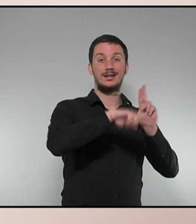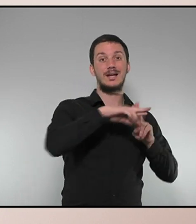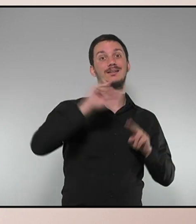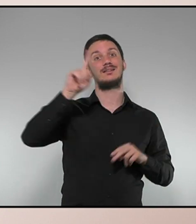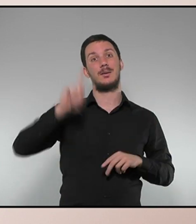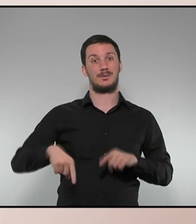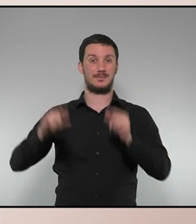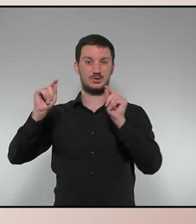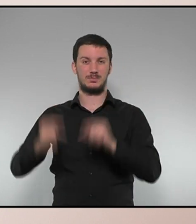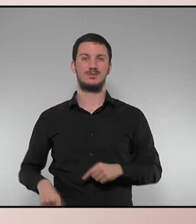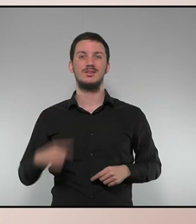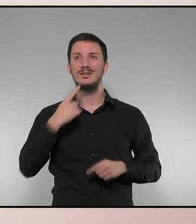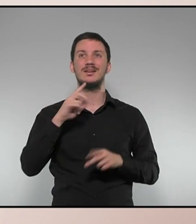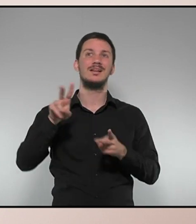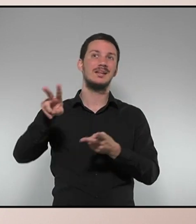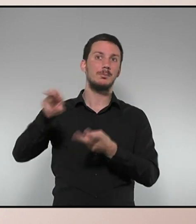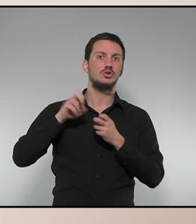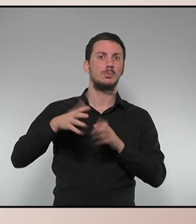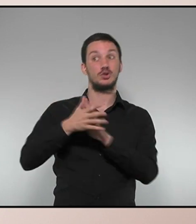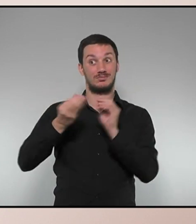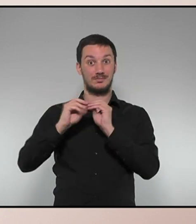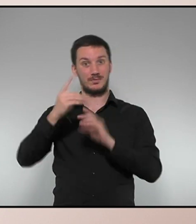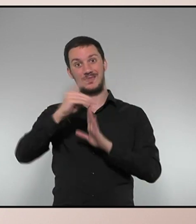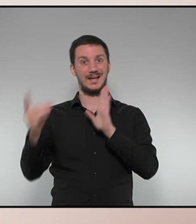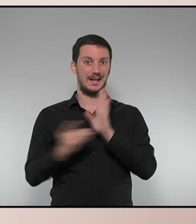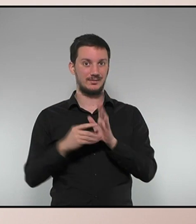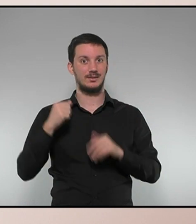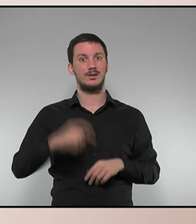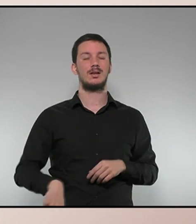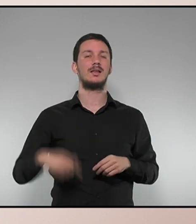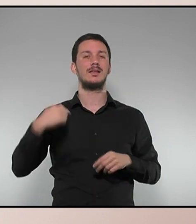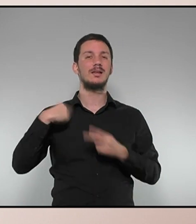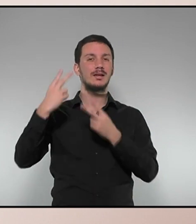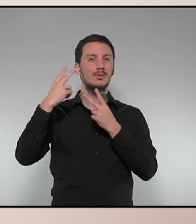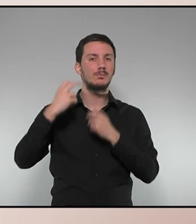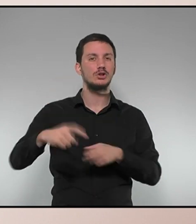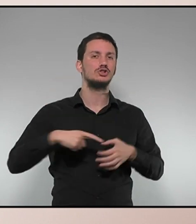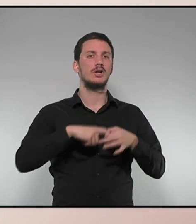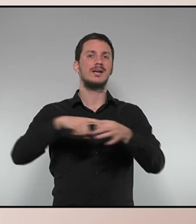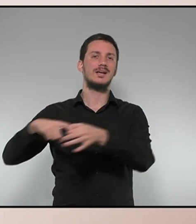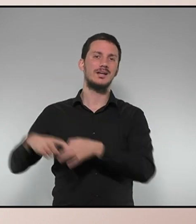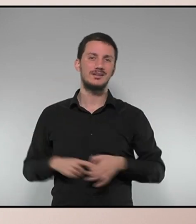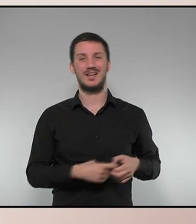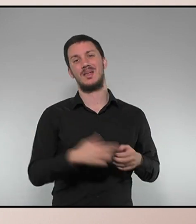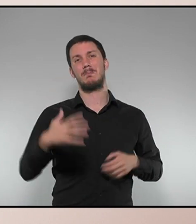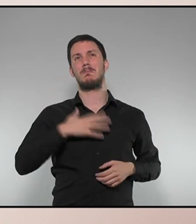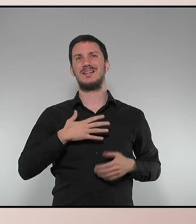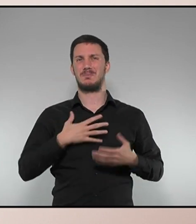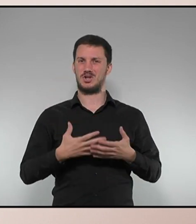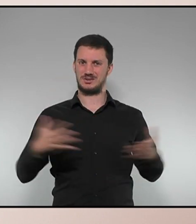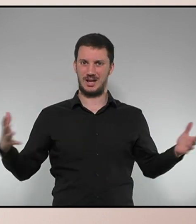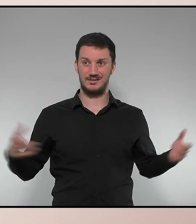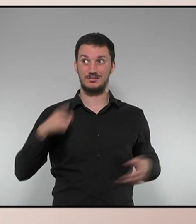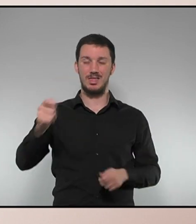a l'impost, a més ho farem via decret, a l'impost de solidaritat dels grans patrimonis. Per què dic això? Doncs perquè això ens deixa una idea